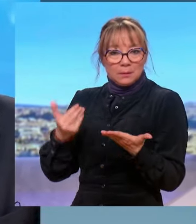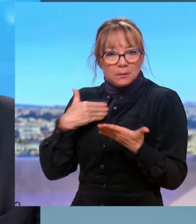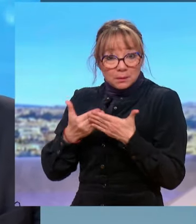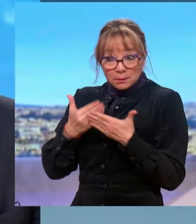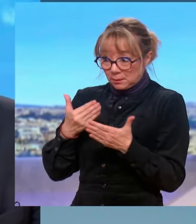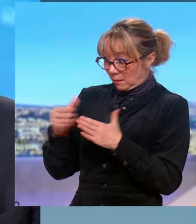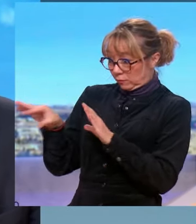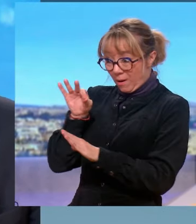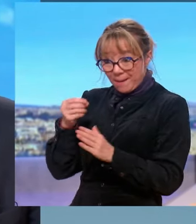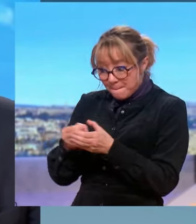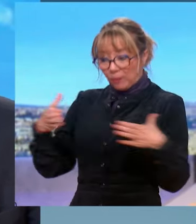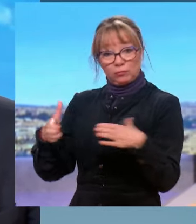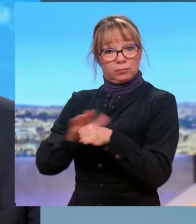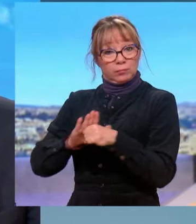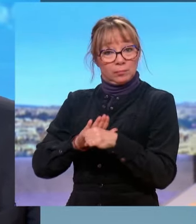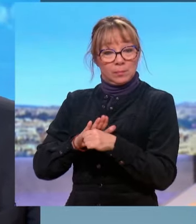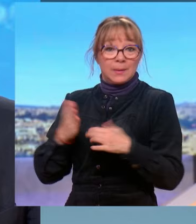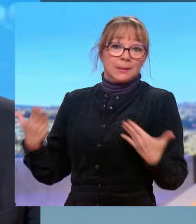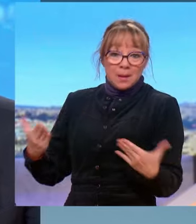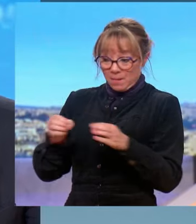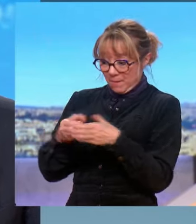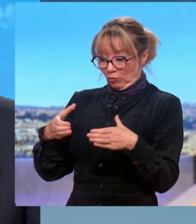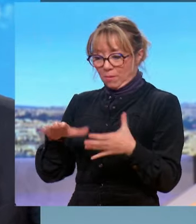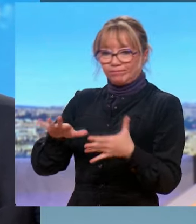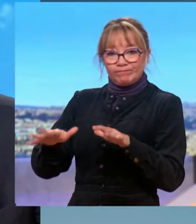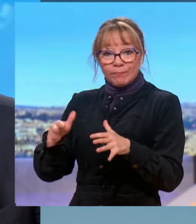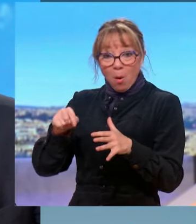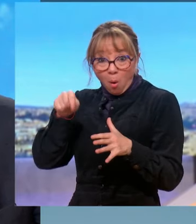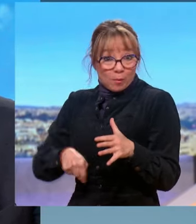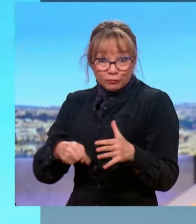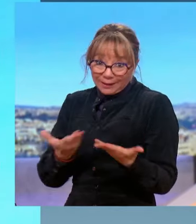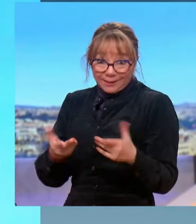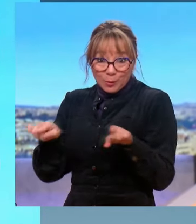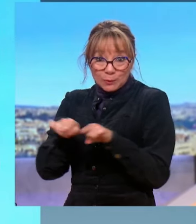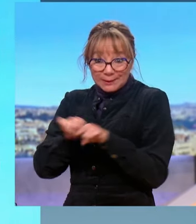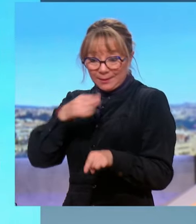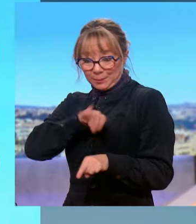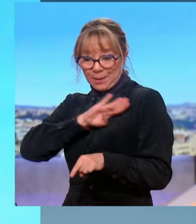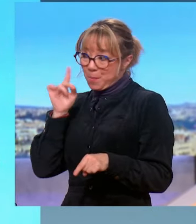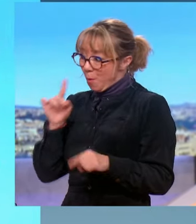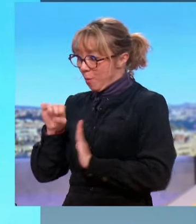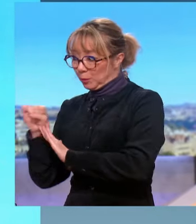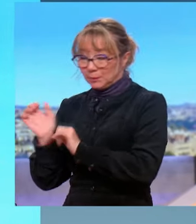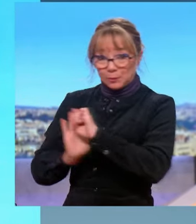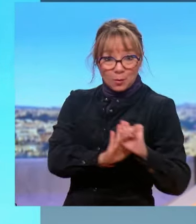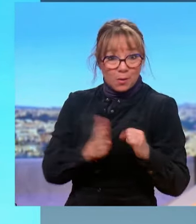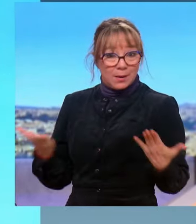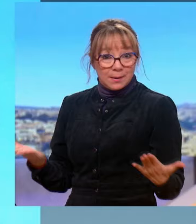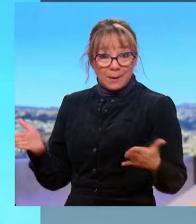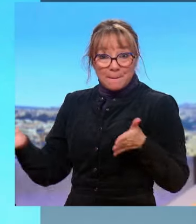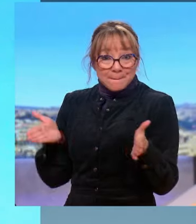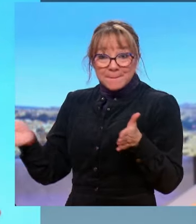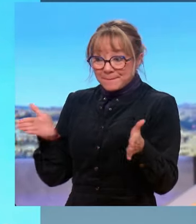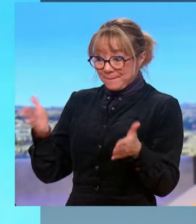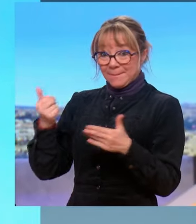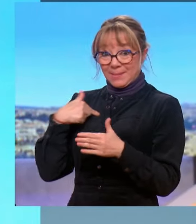'est le choix des Français, il n plus de majorité absolue. Et qui dit majorité relative, dit responsabilité absolue aussi pour les oppositions. Les Français, ils ont fait le choix de faire en sorte